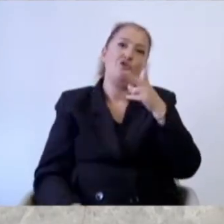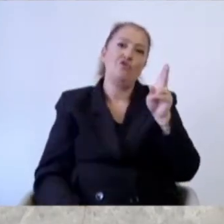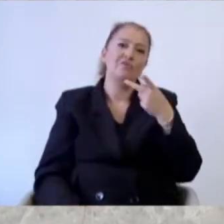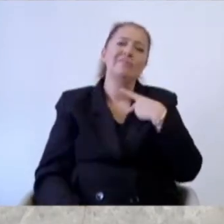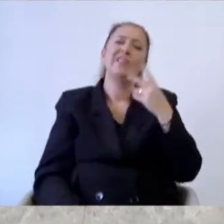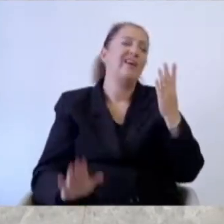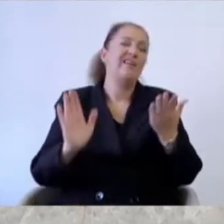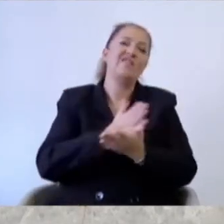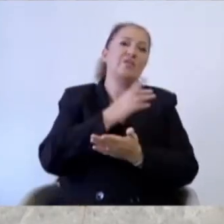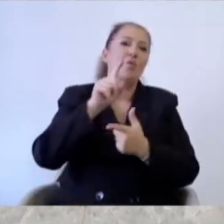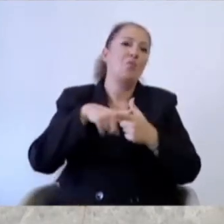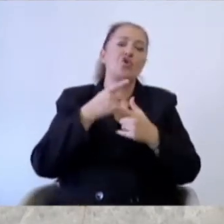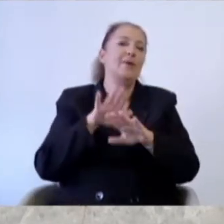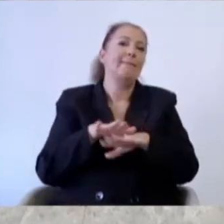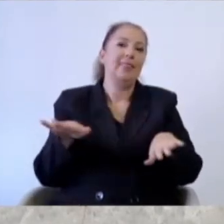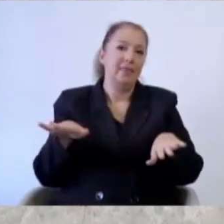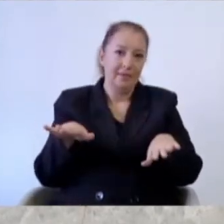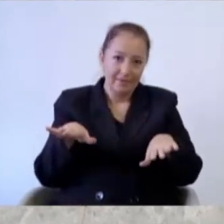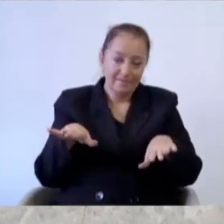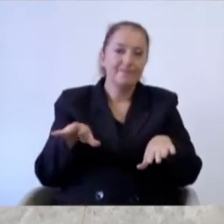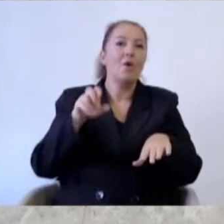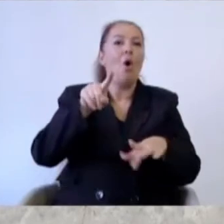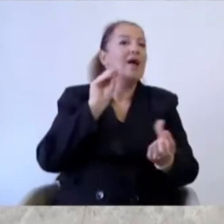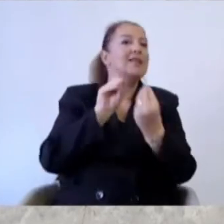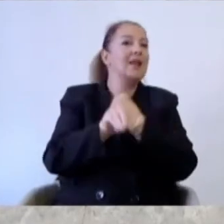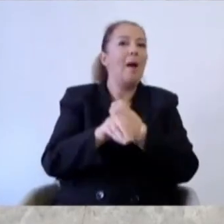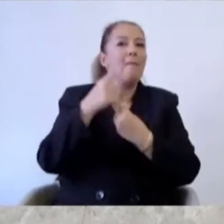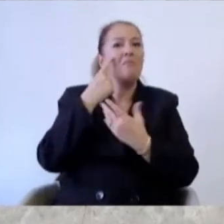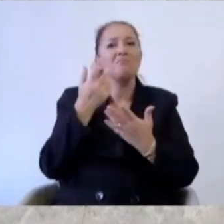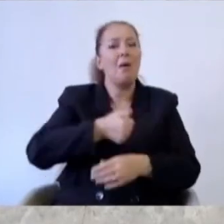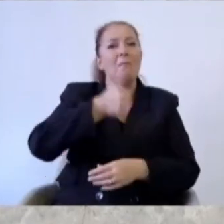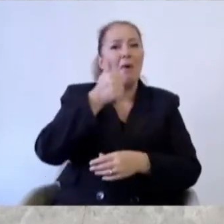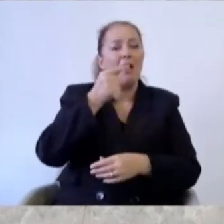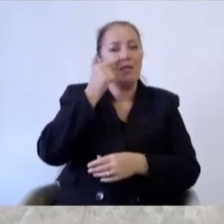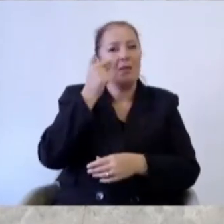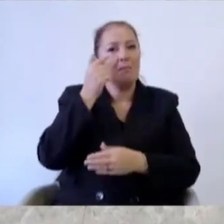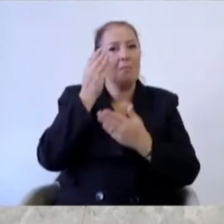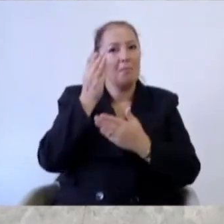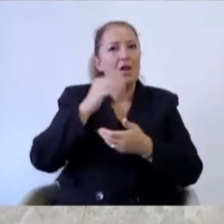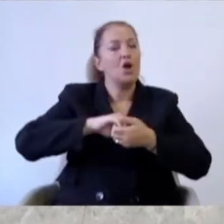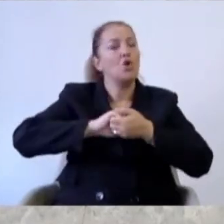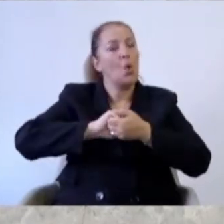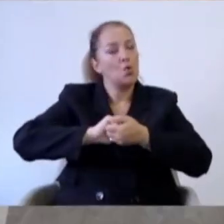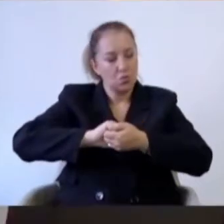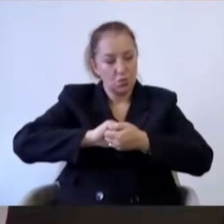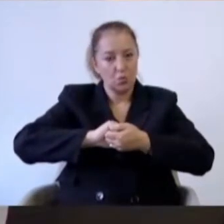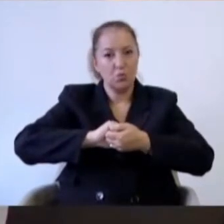vazgeçtik zaten. Projeyi bitirdik. Trump'a Bakan Bey'e Bakan Bey'le dostluğumuz,